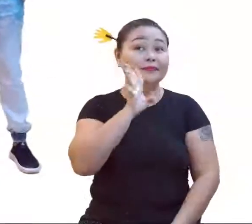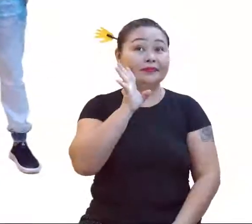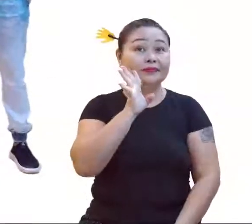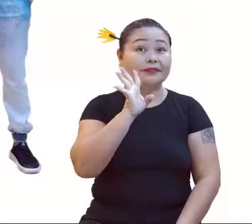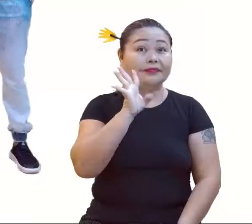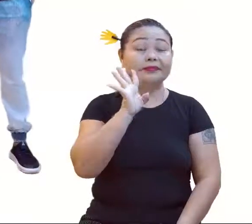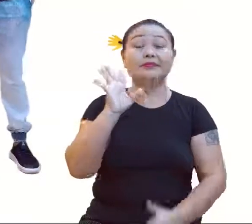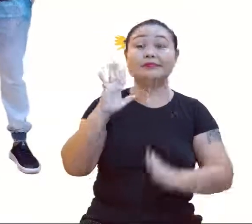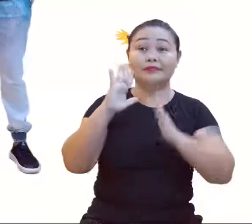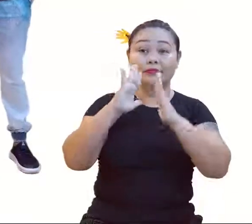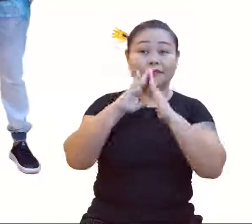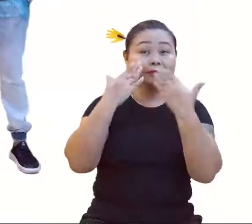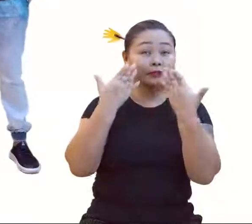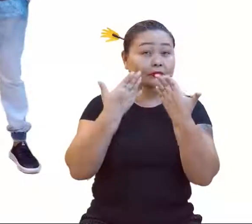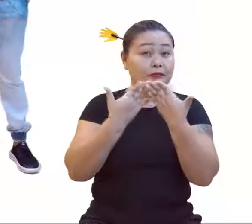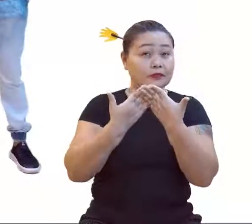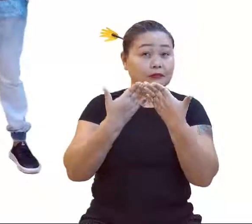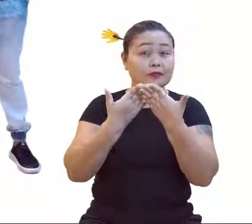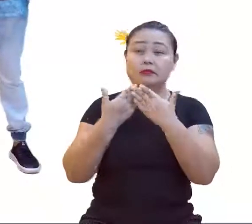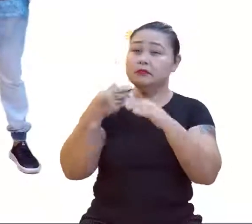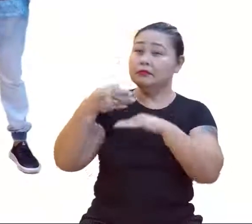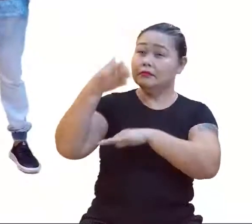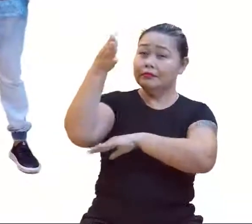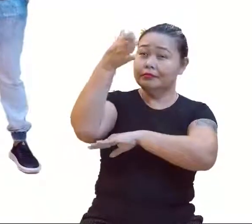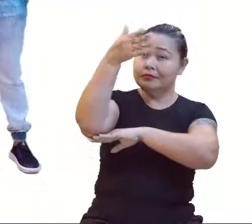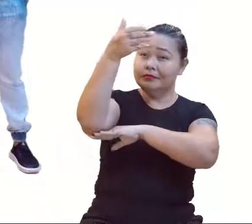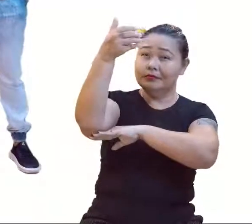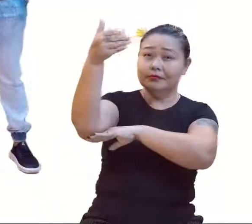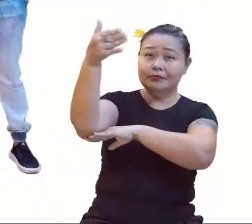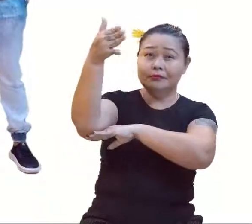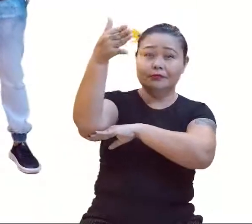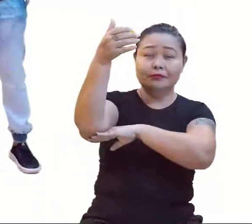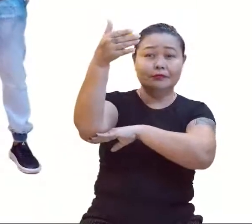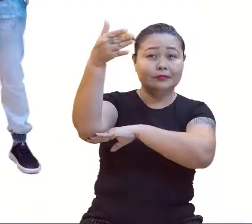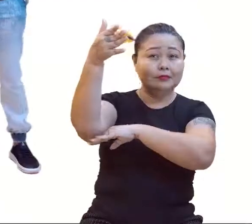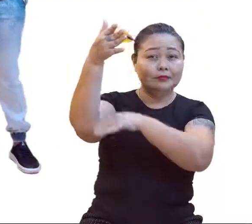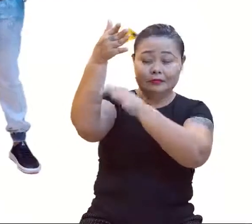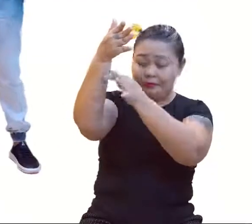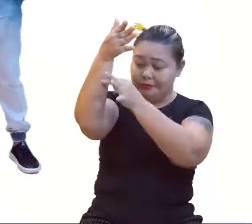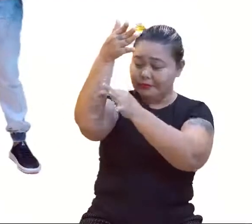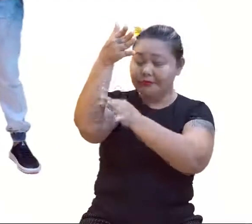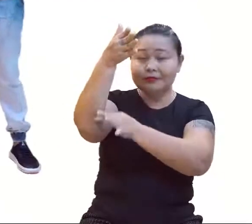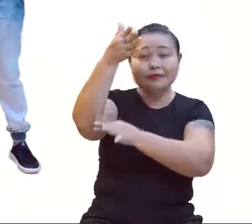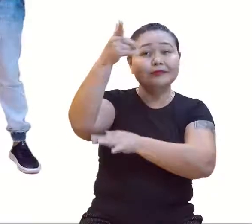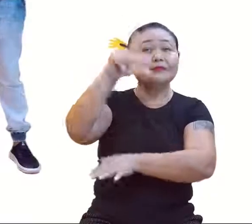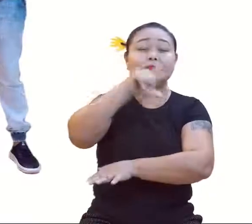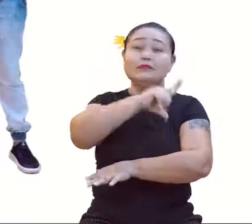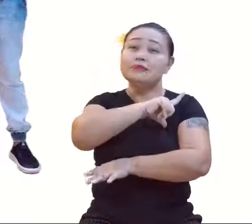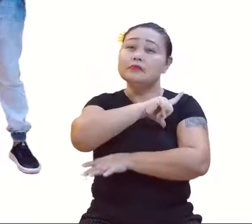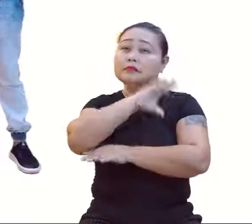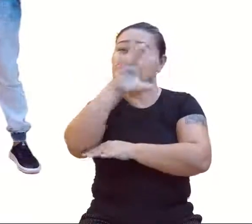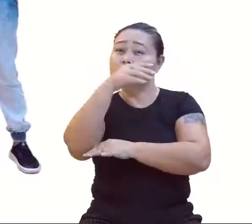есть мастеры, колеса нашей стране... В течение готов! У меня есть пиньера,